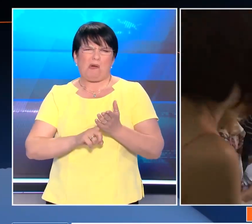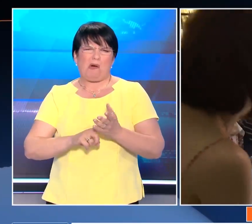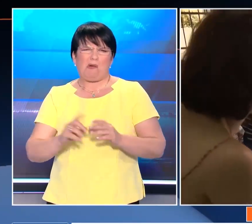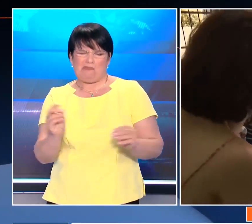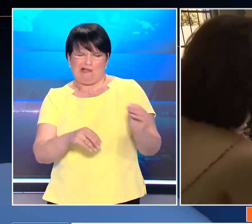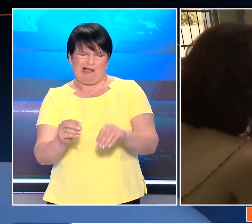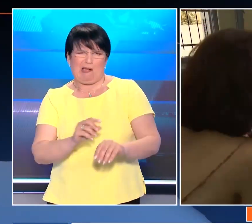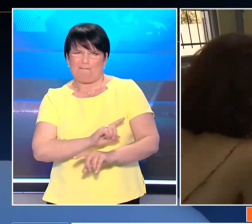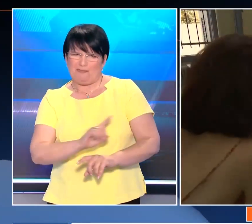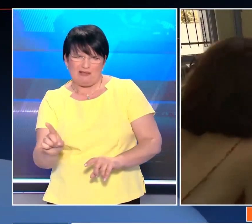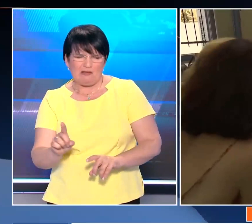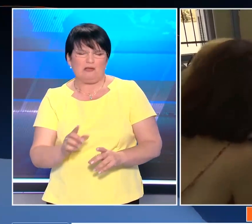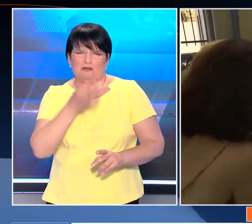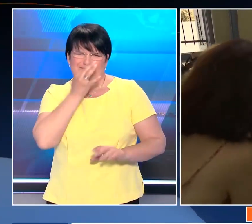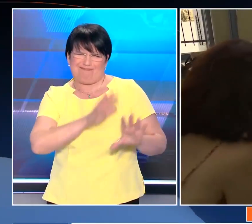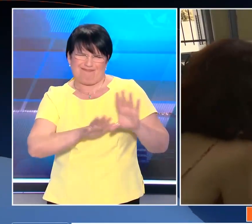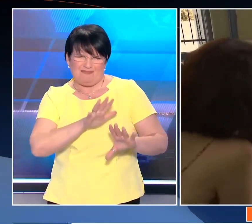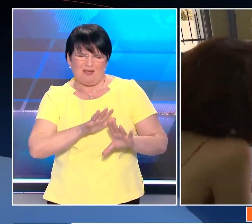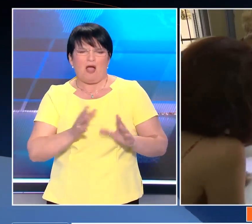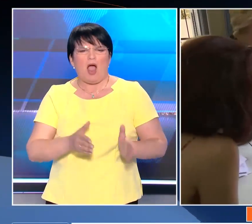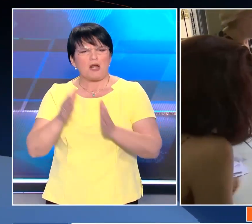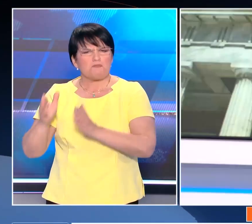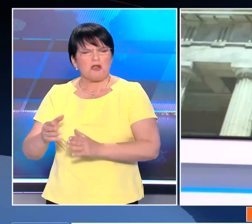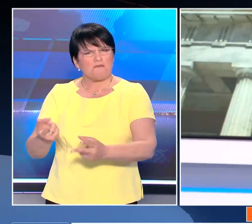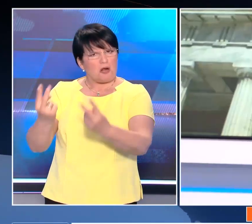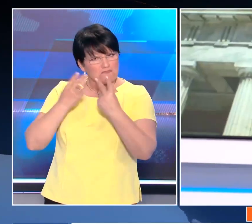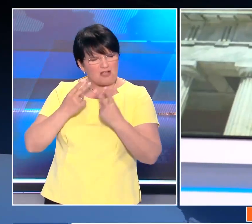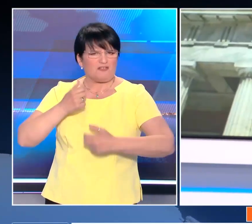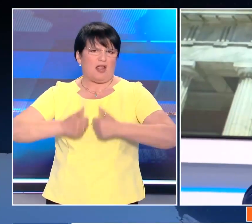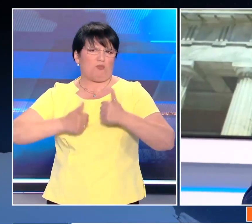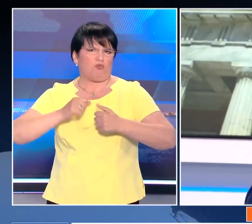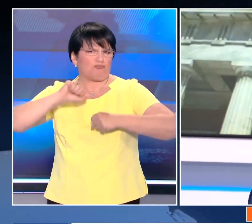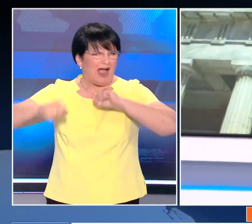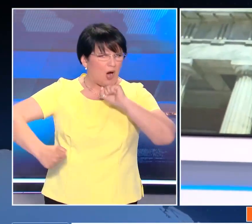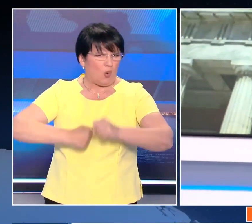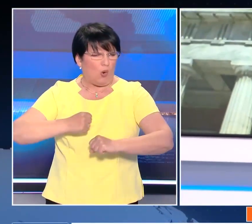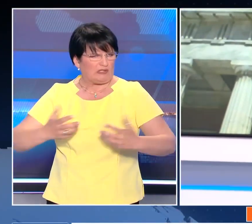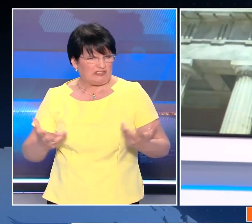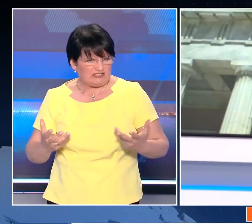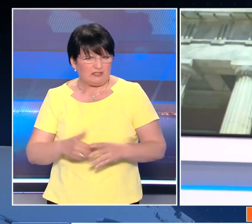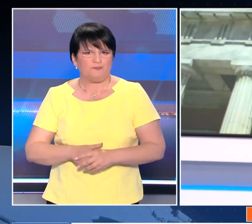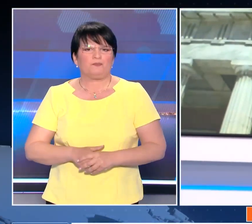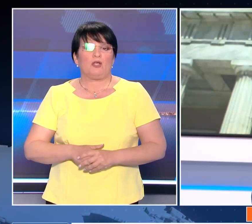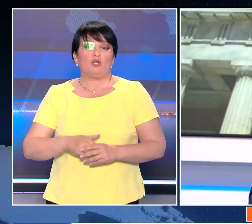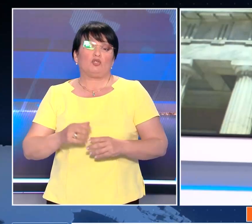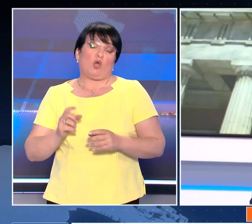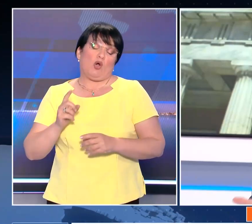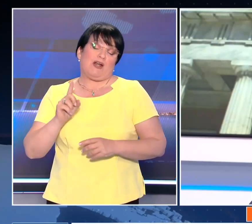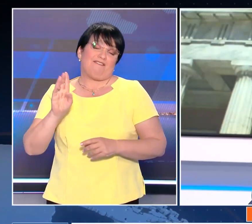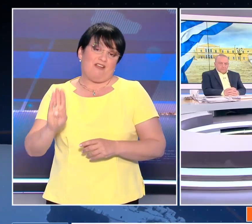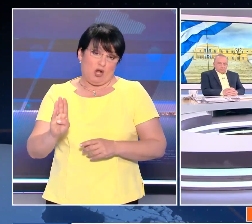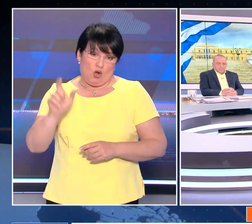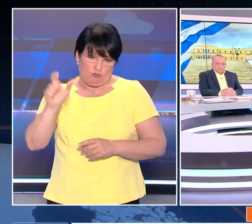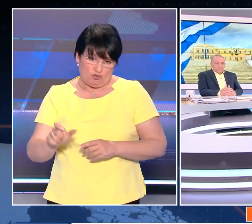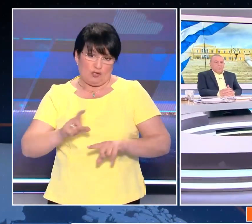να μην περνάνε και βεβαίως κυρίως μας είδε και μέσα στους αγώνες. Στο ερώτημα αν θα συγκυβερνούσε με τη Νέα Δημοκρατία, που έχει